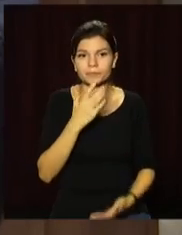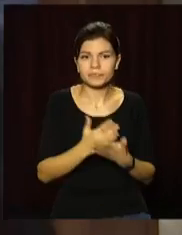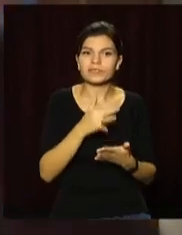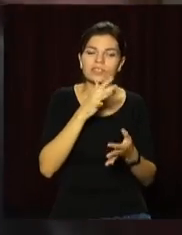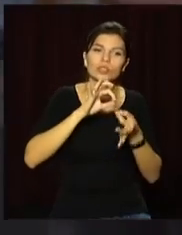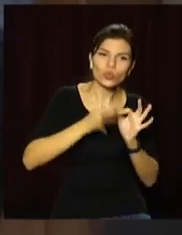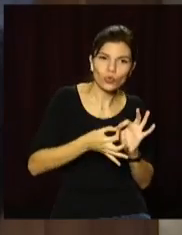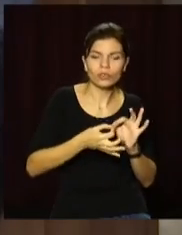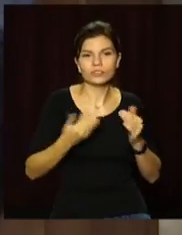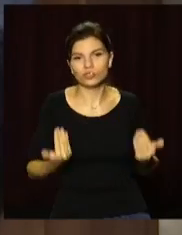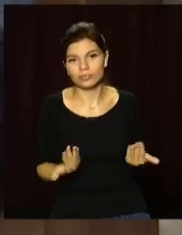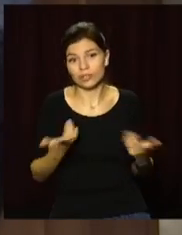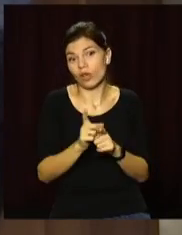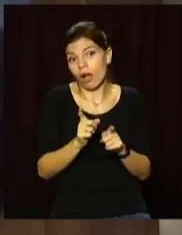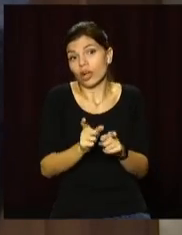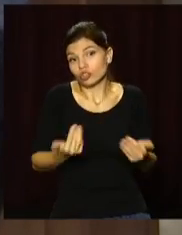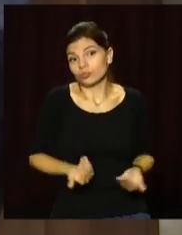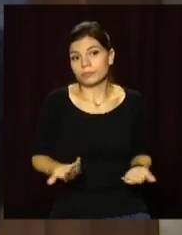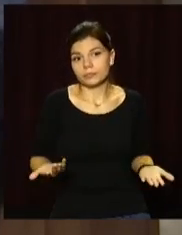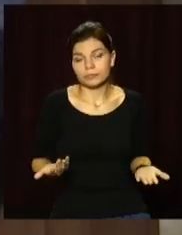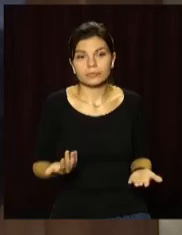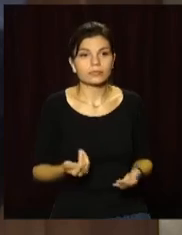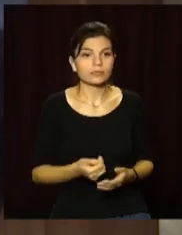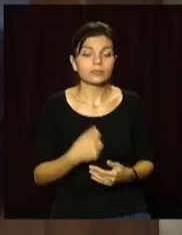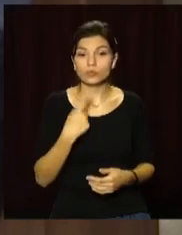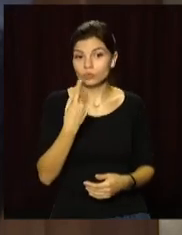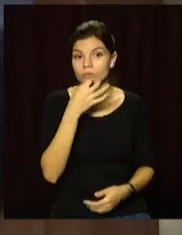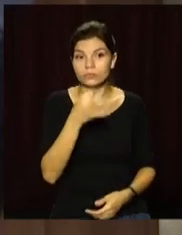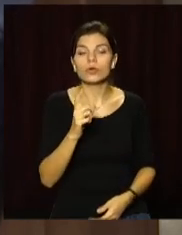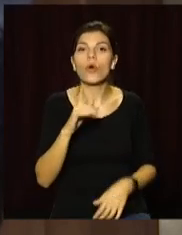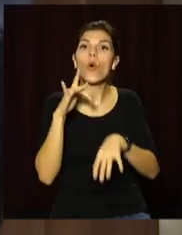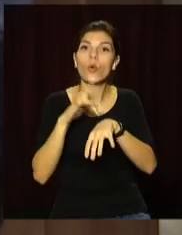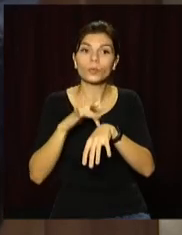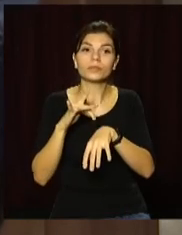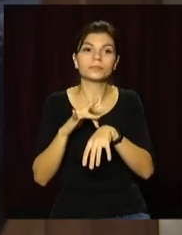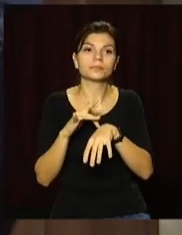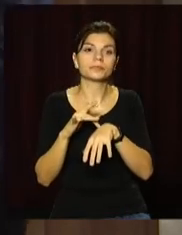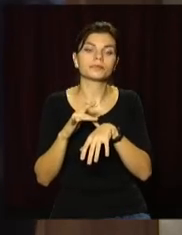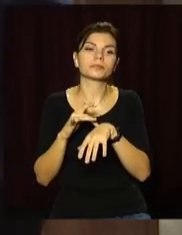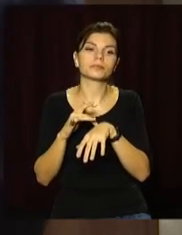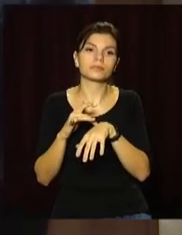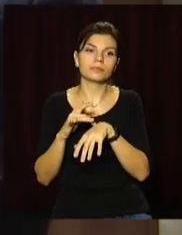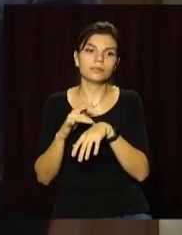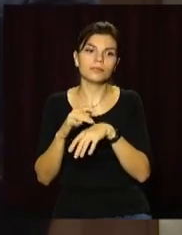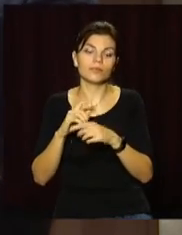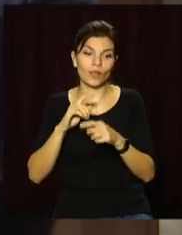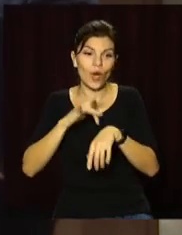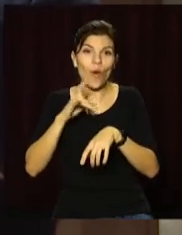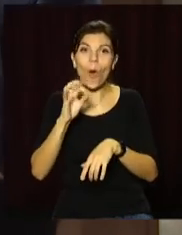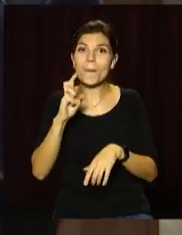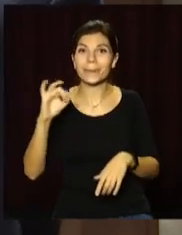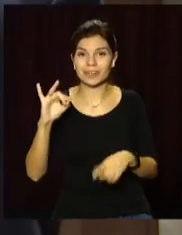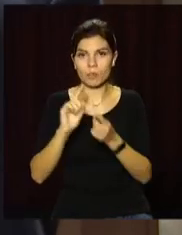складні, не складні, але це ж усі. Замечу одне, що хобі превратилось в щось